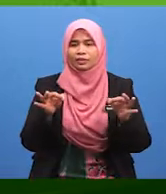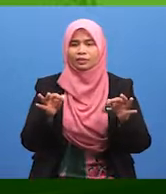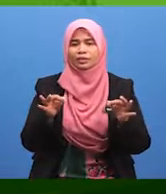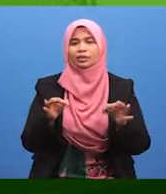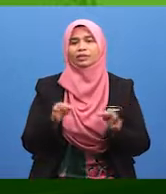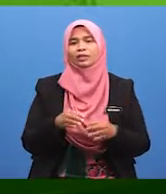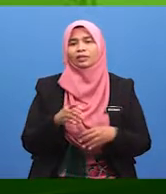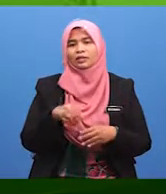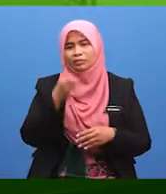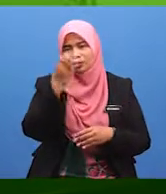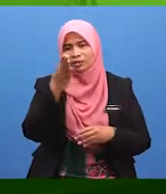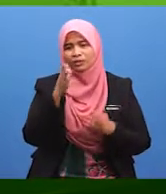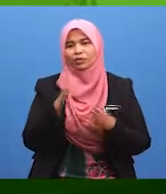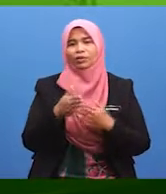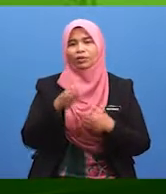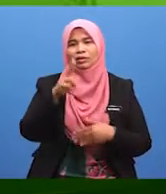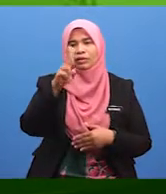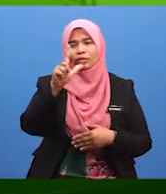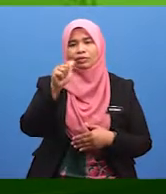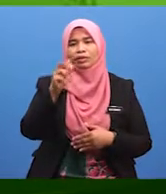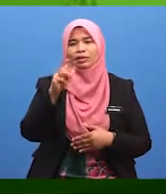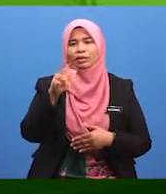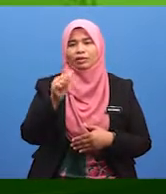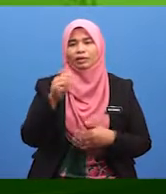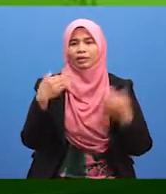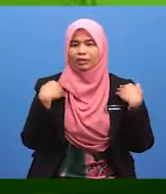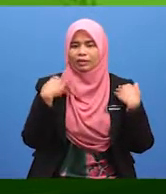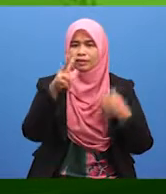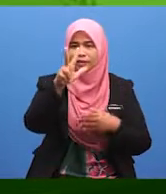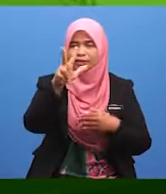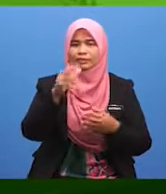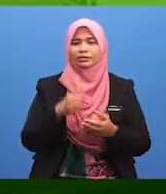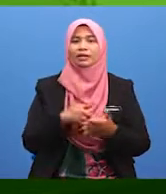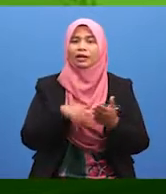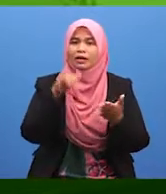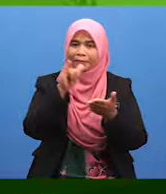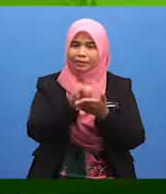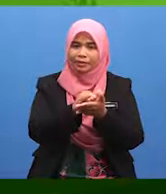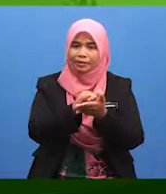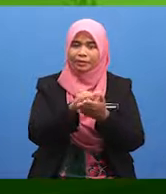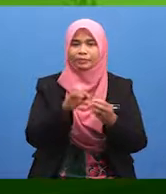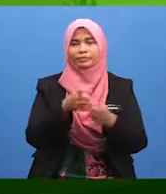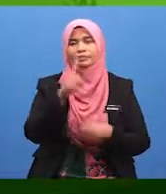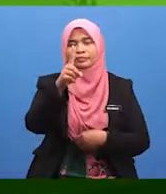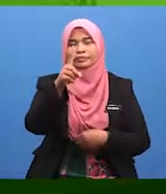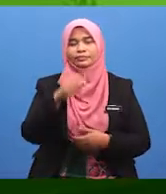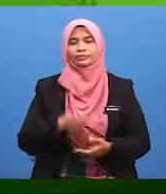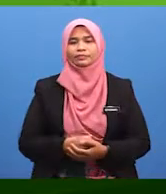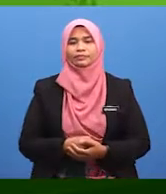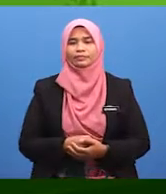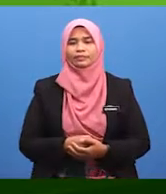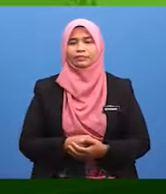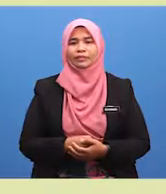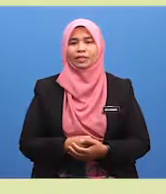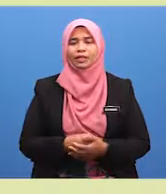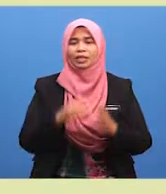Diuraikan, disebut para ulama' ada tiga. Apa dia itu tiga? Pertamanya, murid